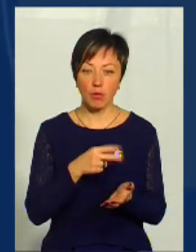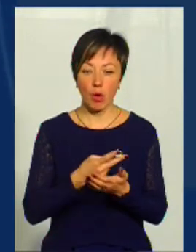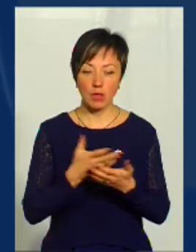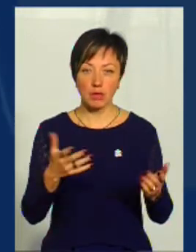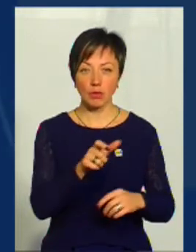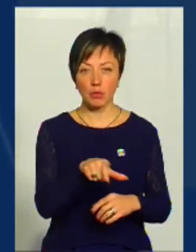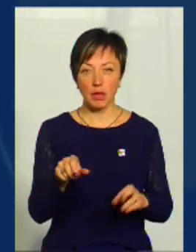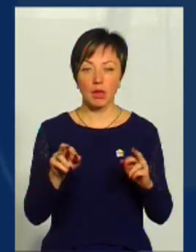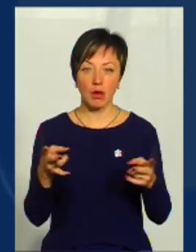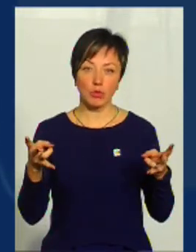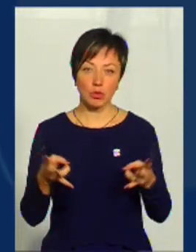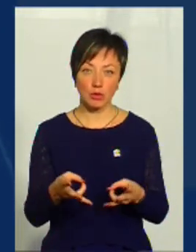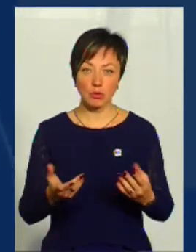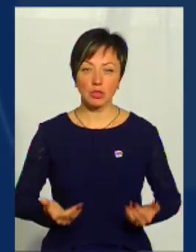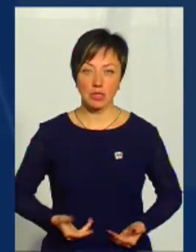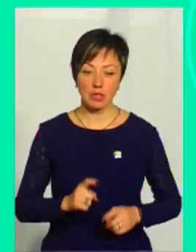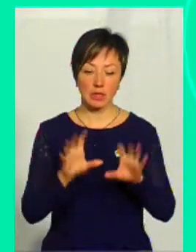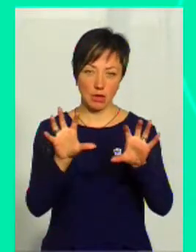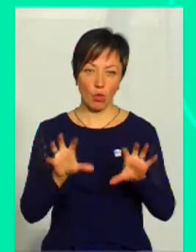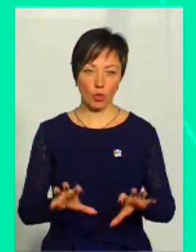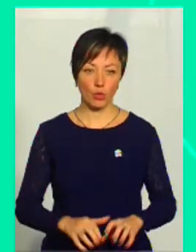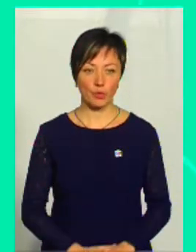громадянам, як потрібно жити за законом.